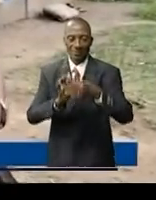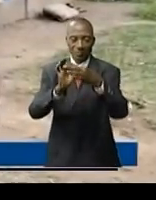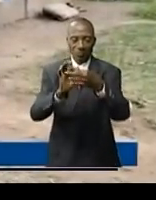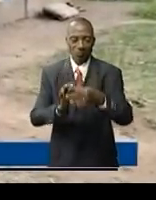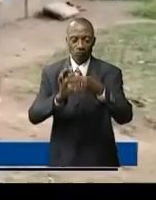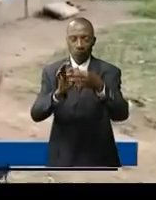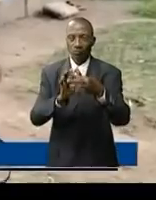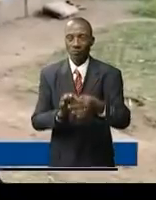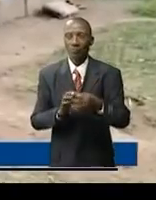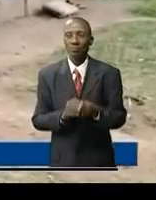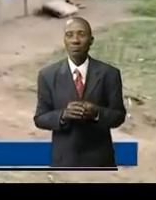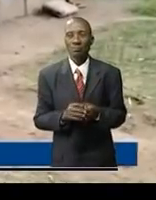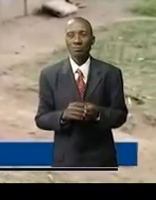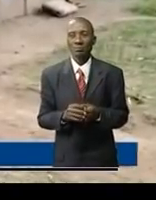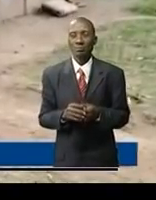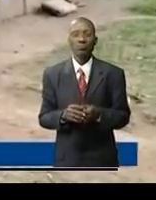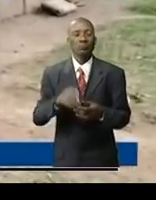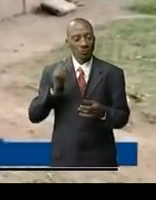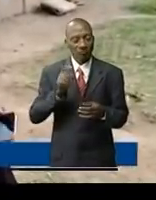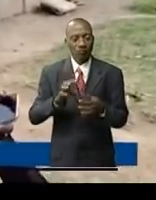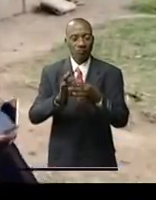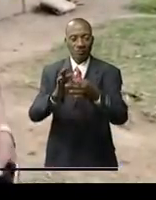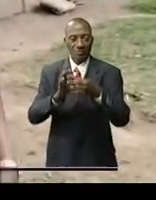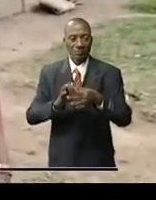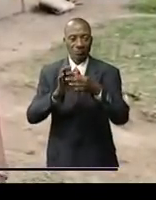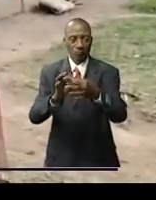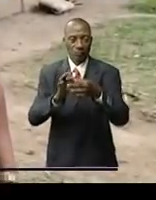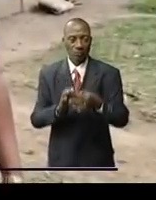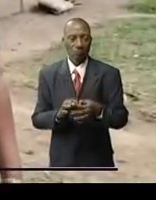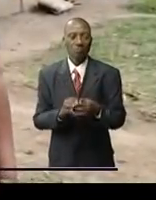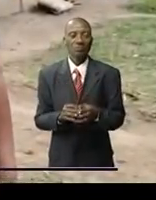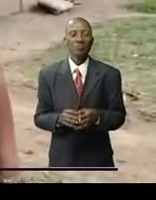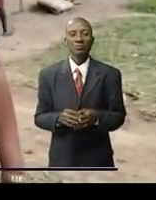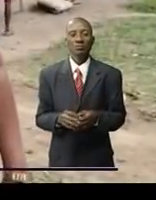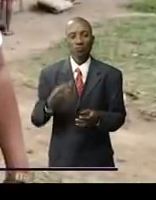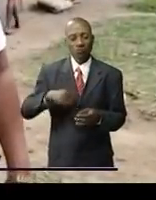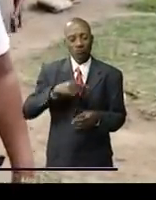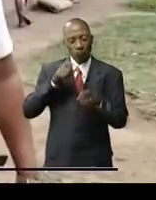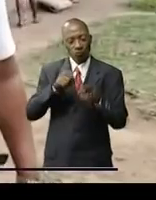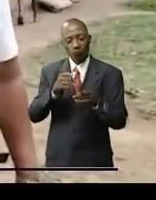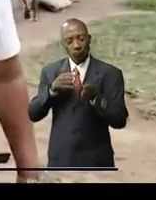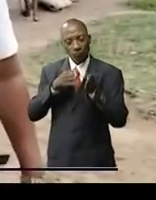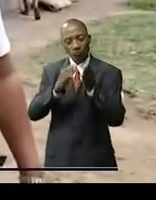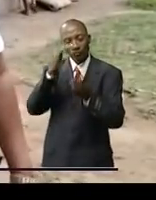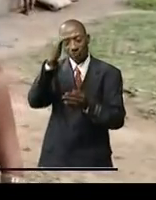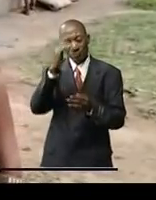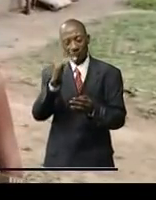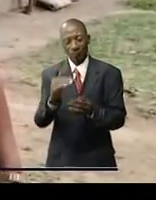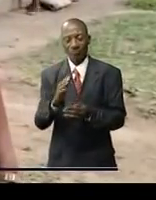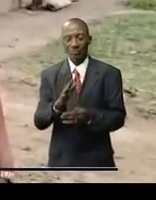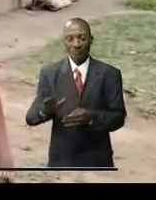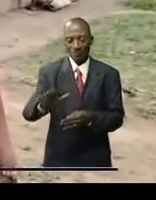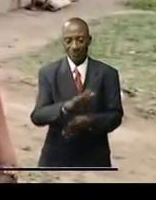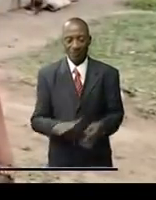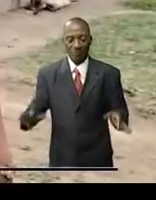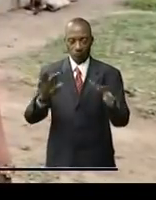centre mondial de négociation parce que nous n'avons pas encore une gouvernance mondiale hiérarchisée c'est aux Nations Unies que les grands enjeux se